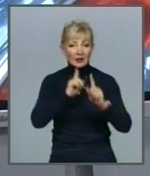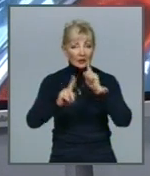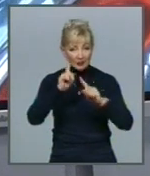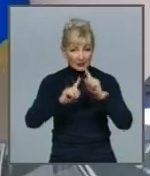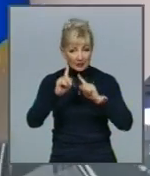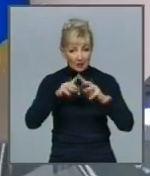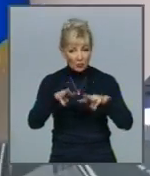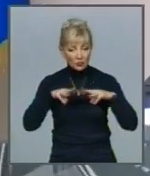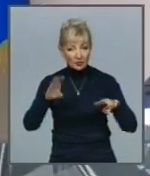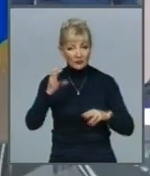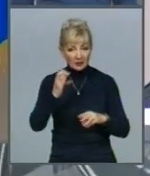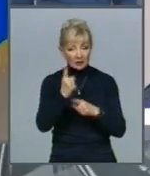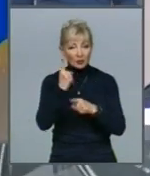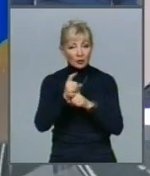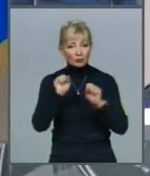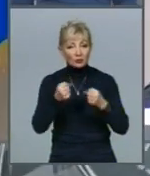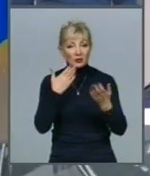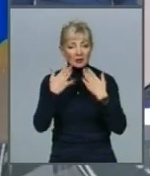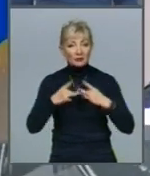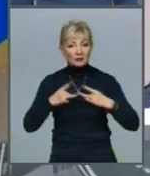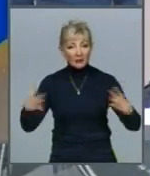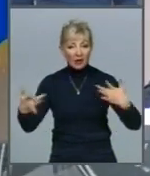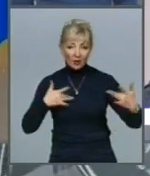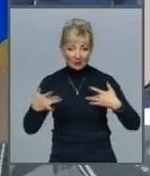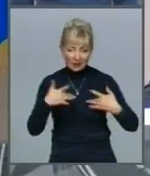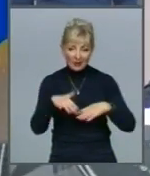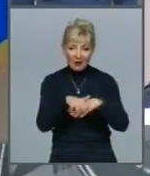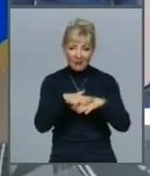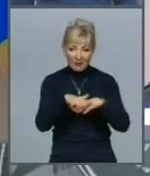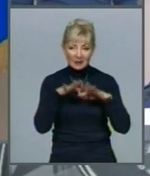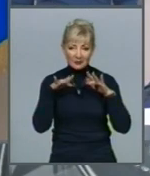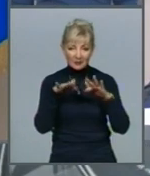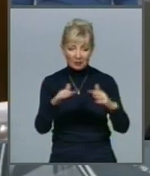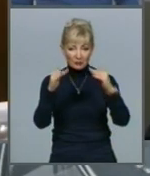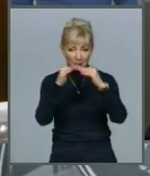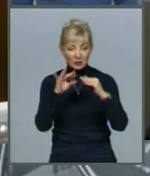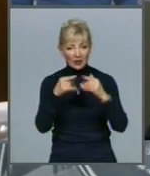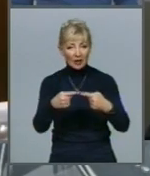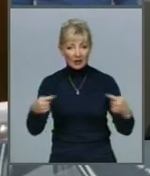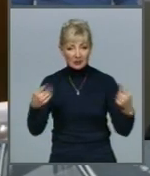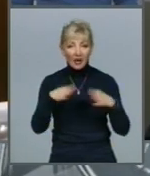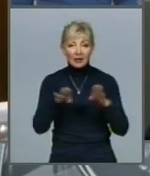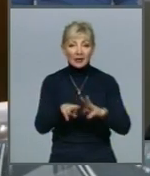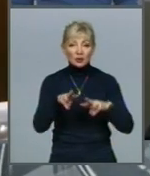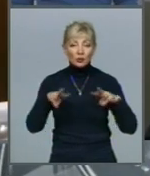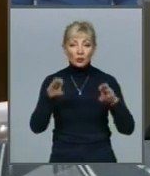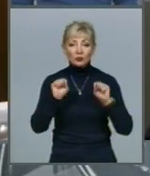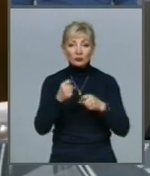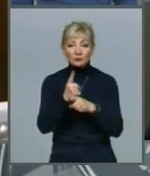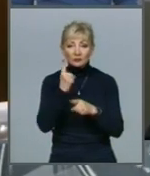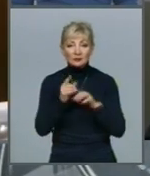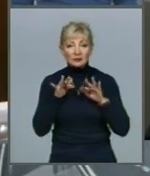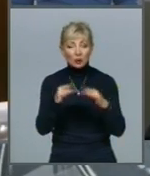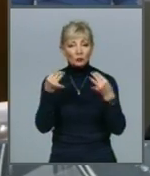Зокрема, з оборона може торкнутися святкових концертів, масових заходів у приміщеннях тощо Також уряд може обмежити діяльність